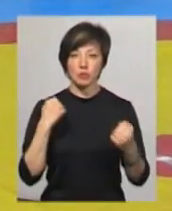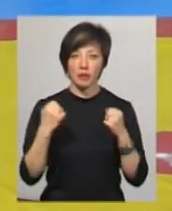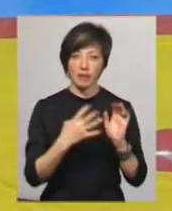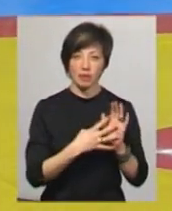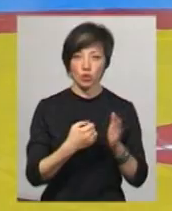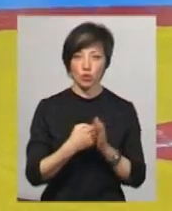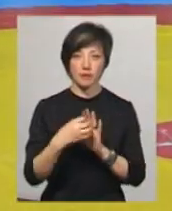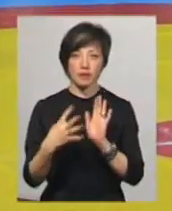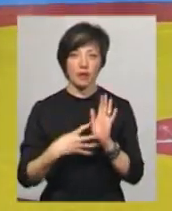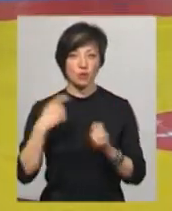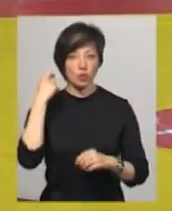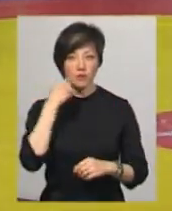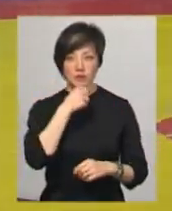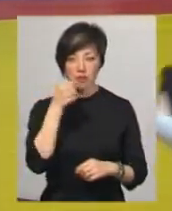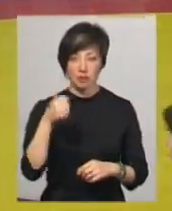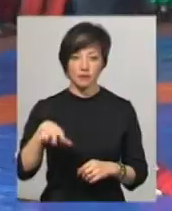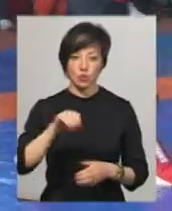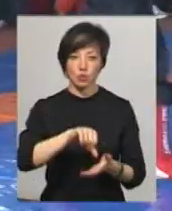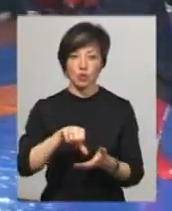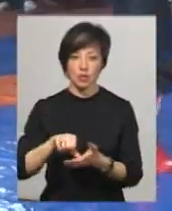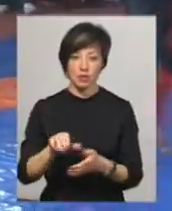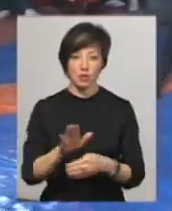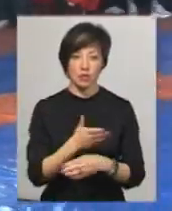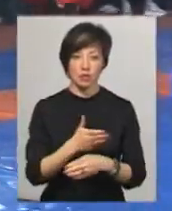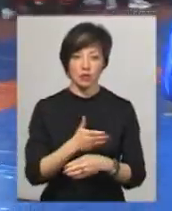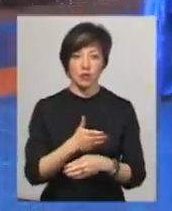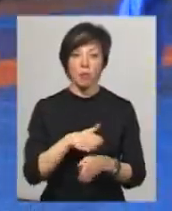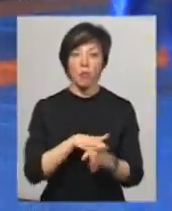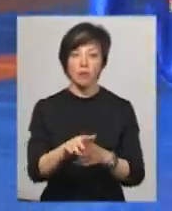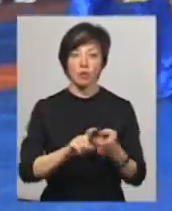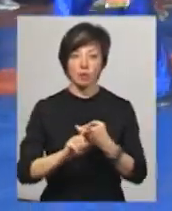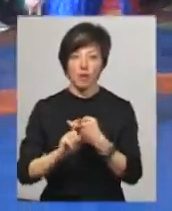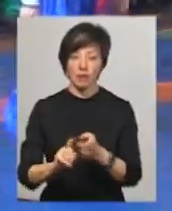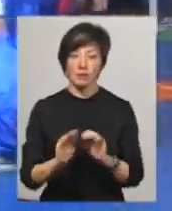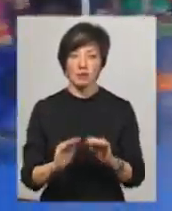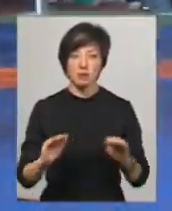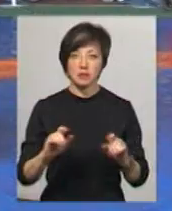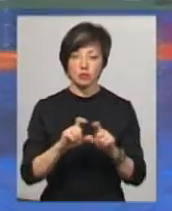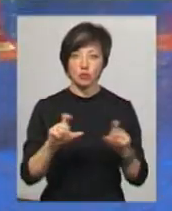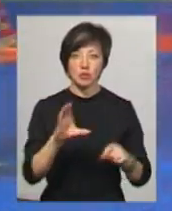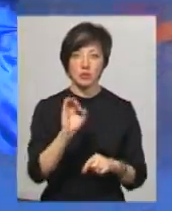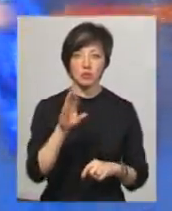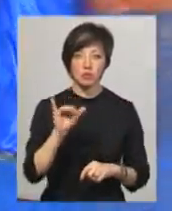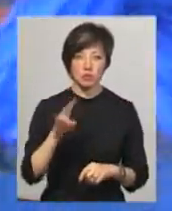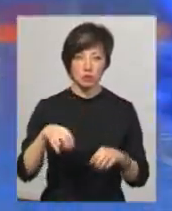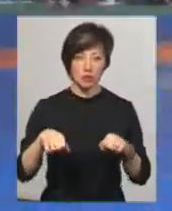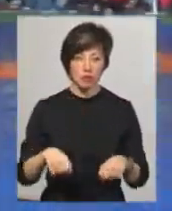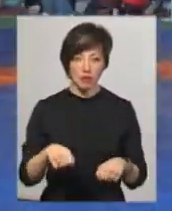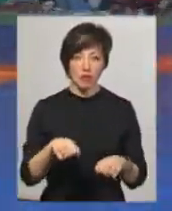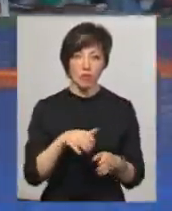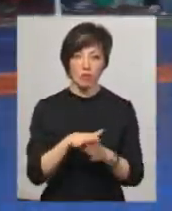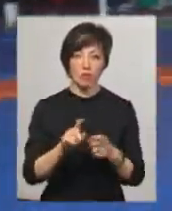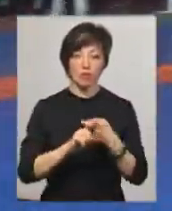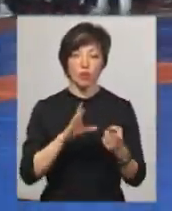від 9 до 19 років і старше. Всі учасники змагань в розділі «Повний контакт». В виконувачі школи «Самсонправо» Дмитру Казамичуку змагання в розділі «Повний